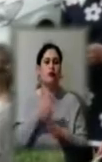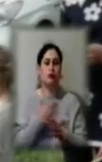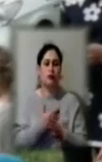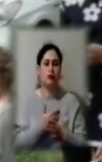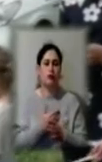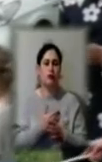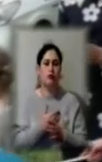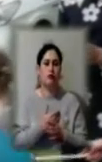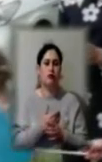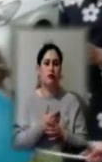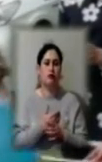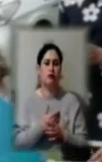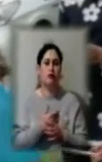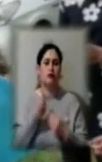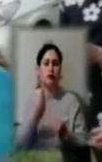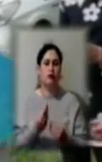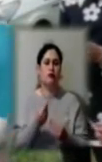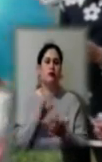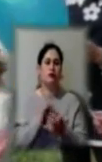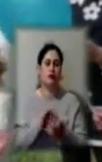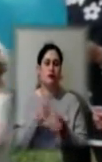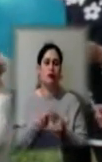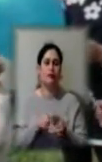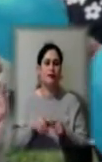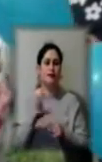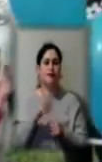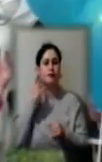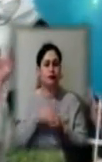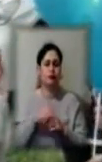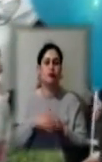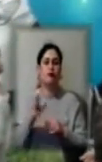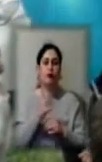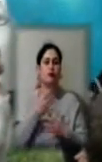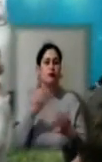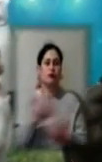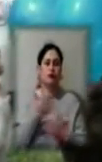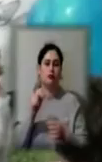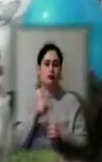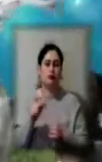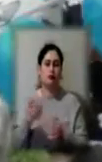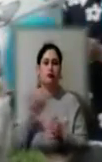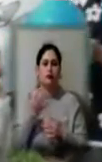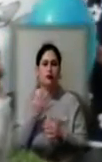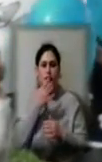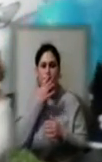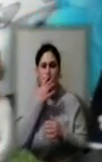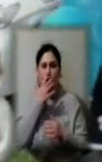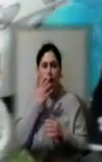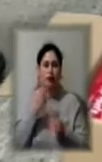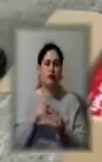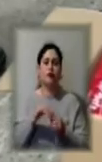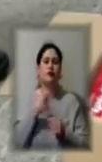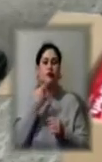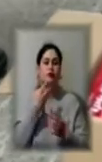цієї допомоги доєднується. Тому що знаєте, все більше і більше людей, які висловлюють самі бажання нам